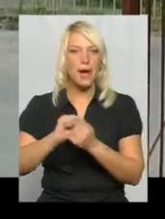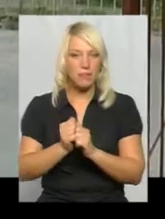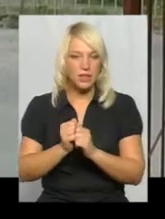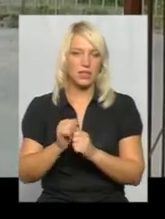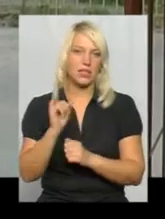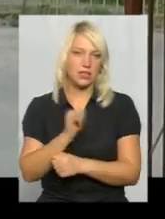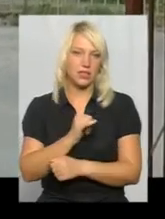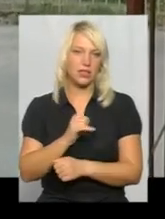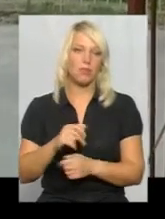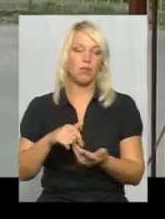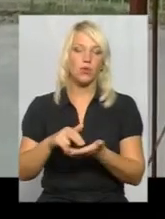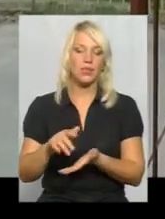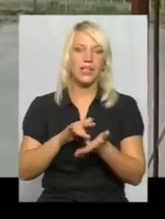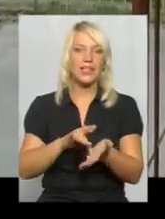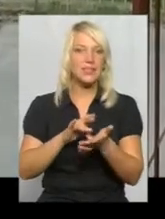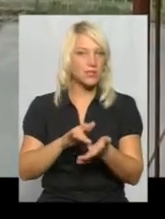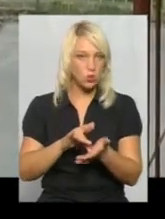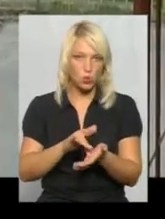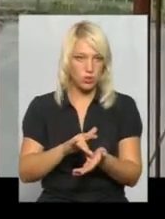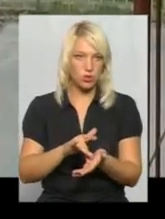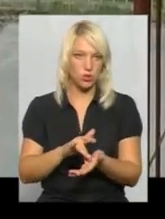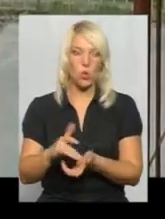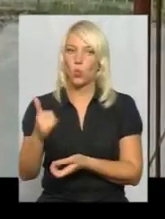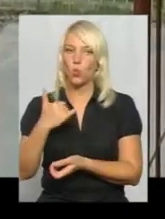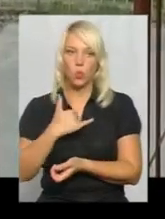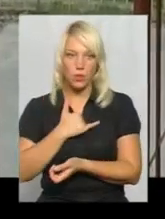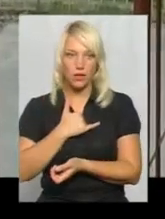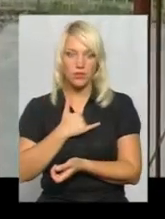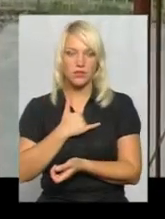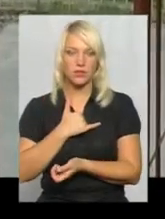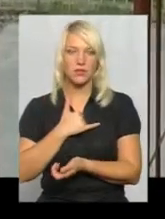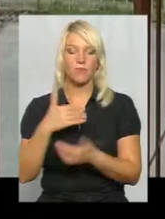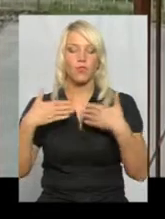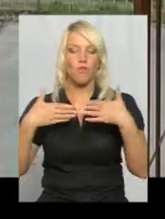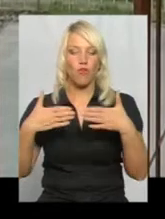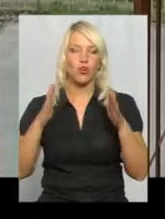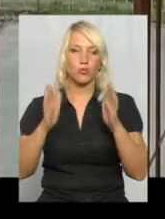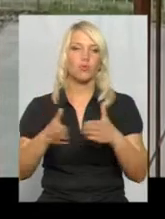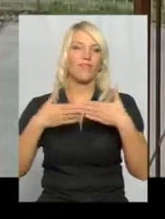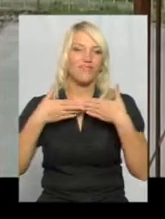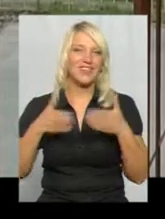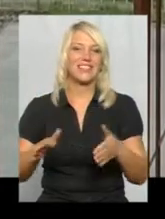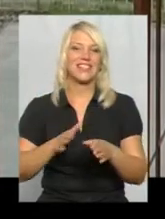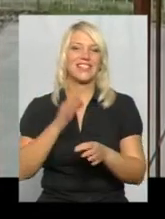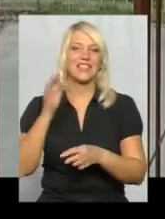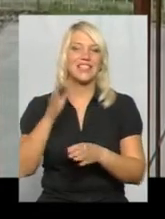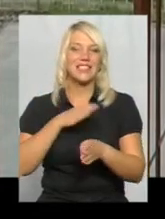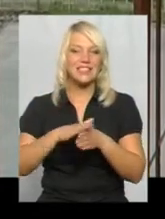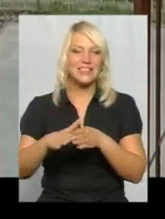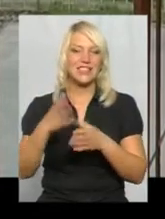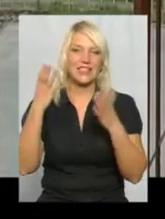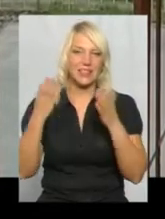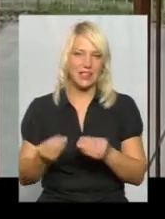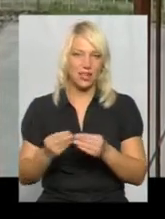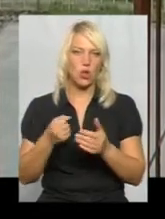пройти екскурсію. В нас ворота будуть відкриті цілий допізна.